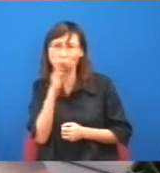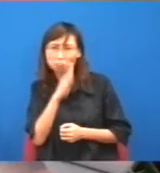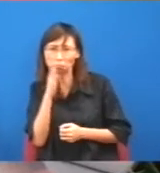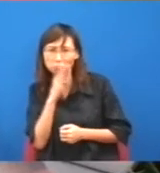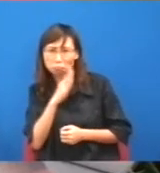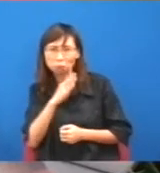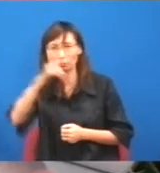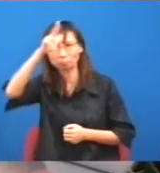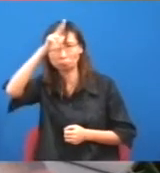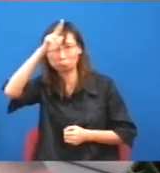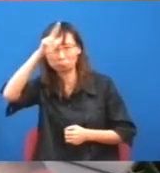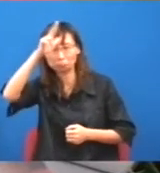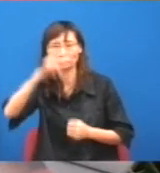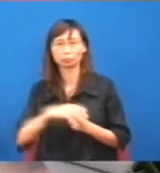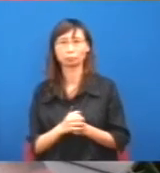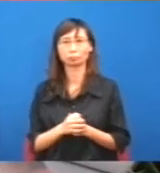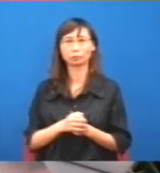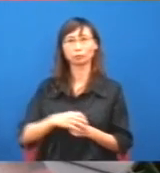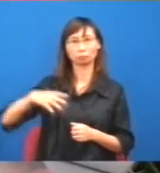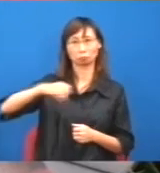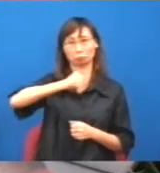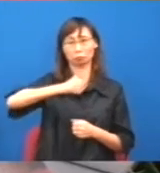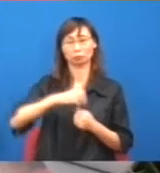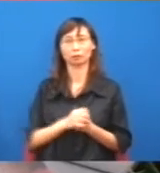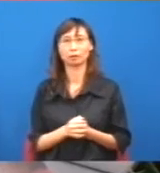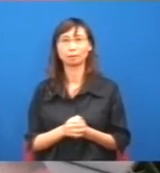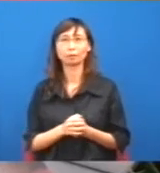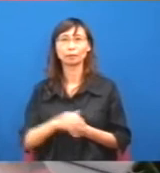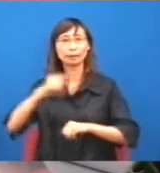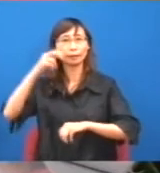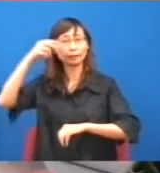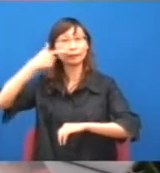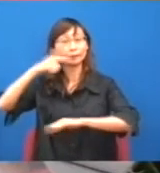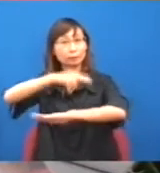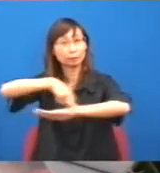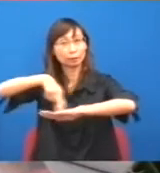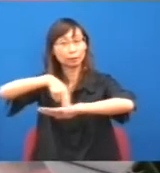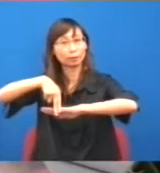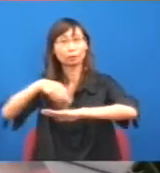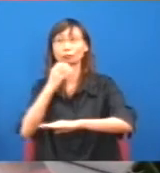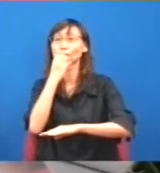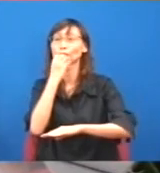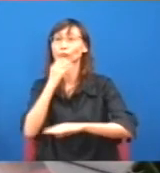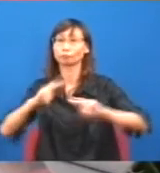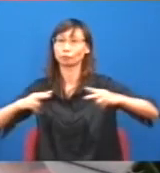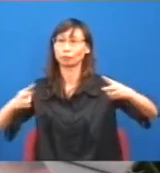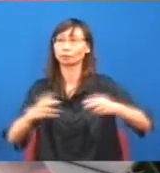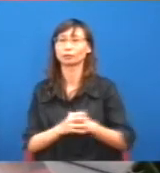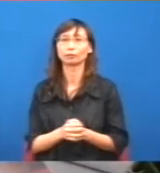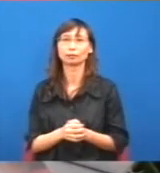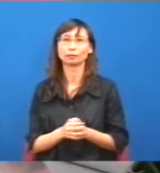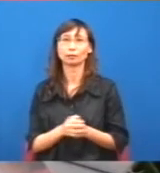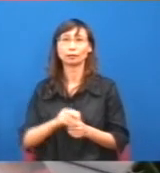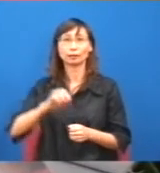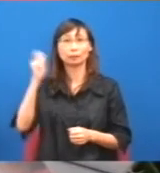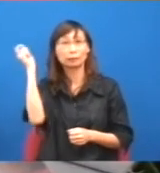他就說,如果我們在新界東發展,我現在講講一下,他現在講講一下就變了調,就是說